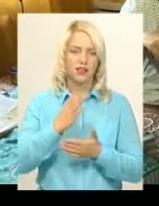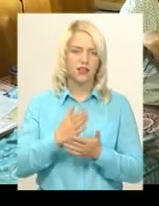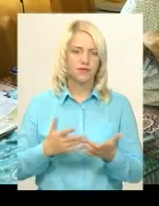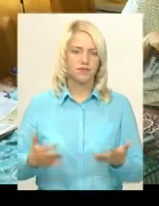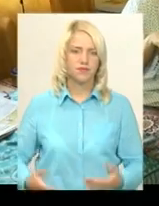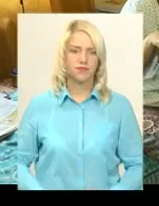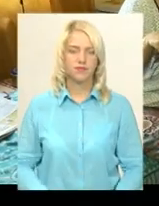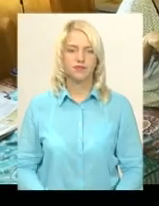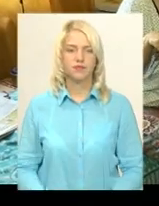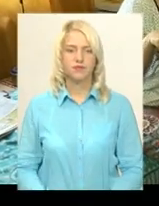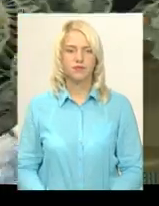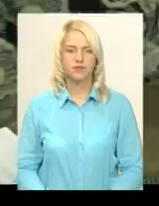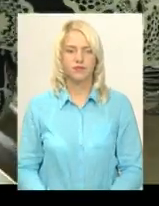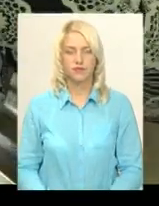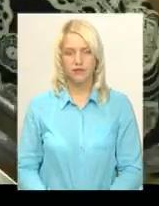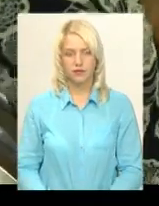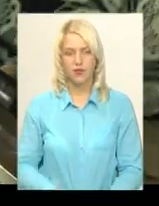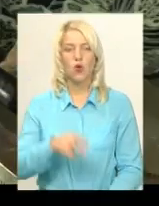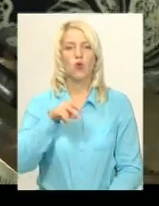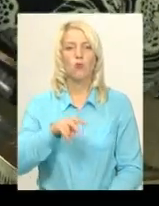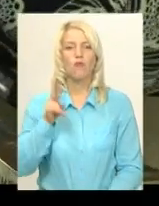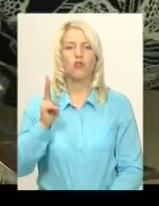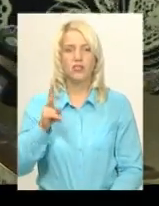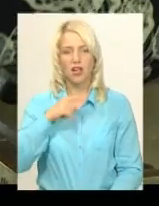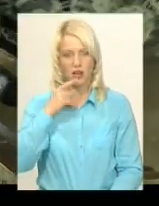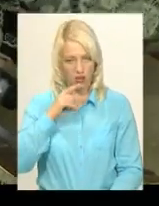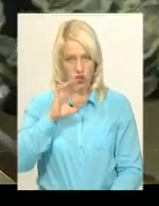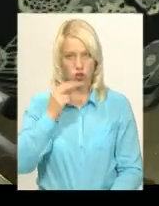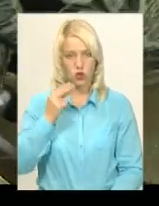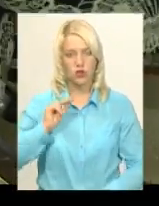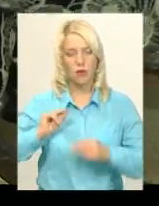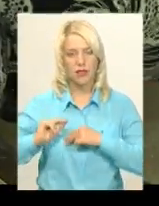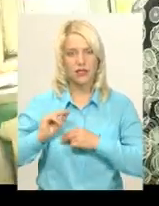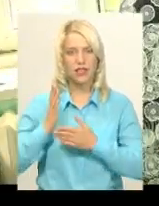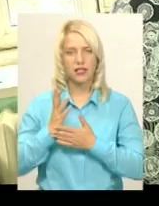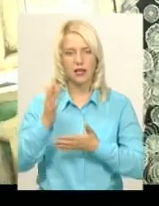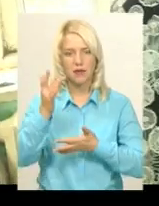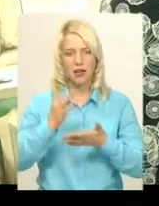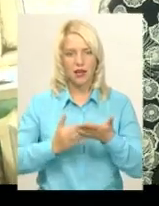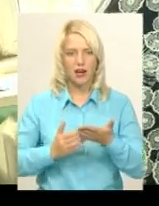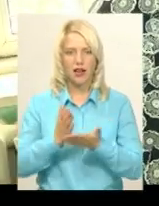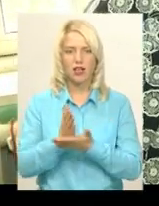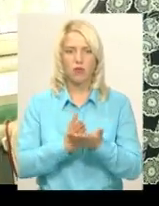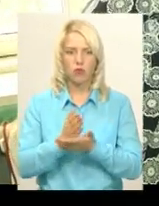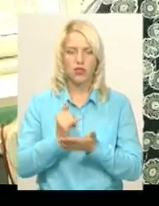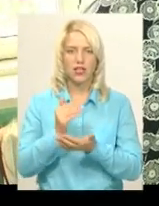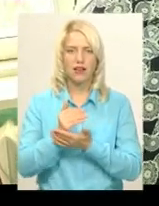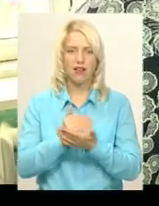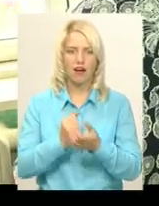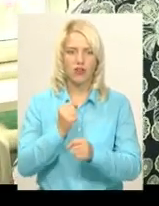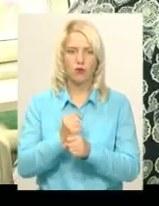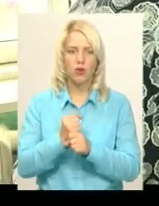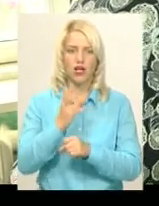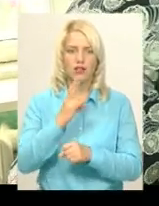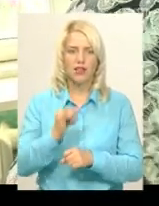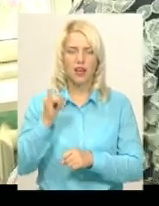дуже добре. Любов Константинова каже, в соцпрацівників є чіткий перелік послуг та графік роботи. Та Ніна Іванівна їх